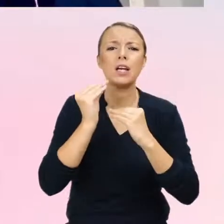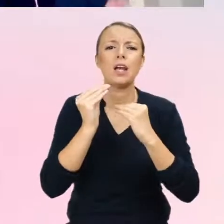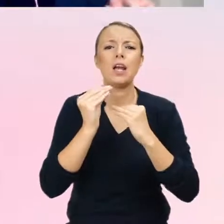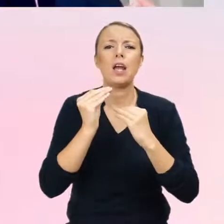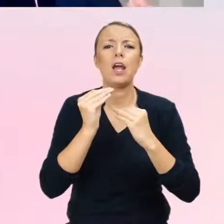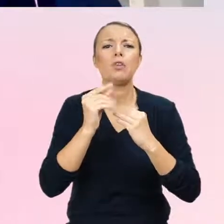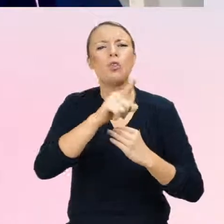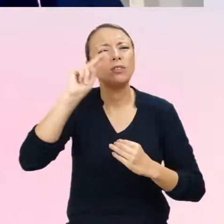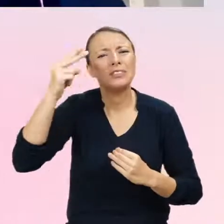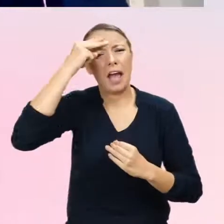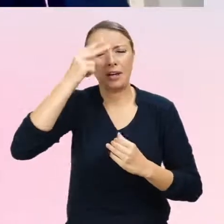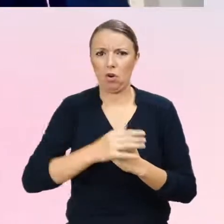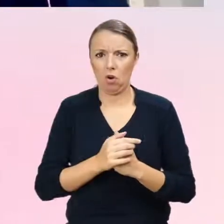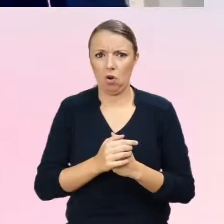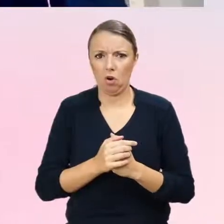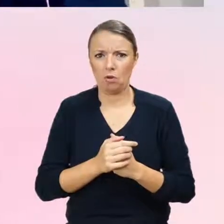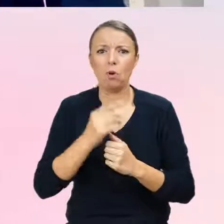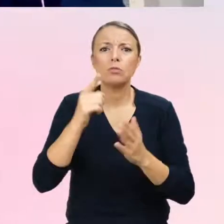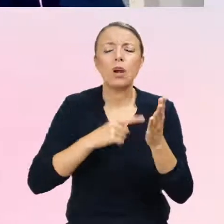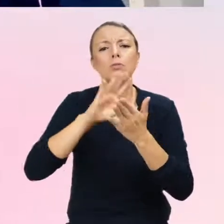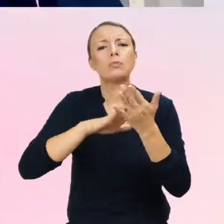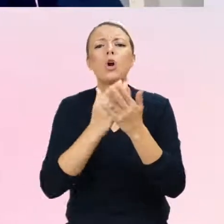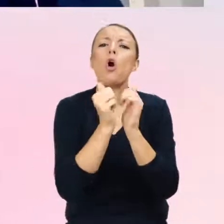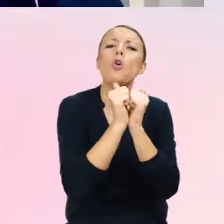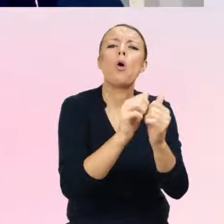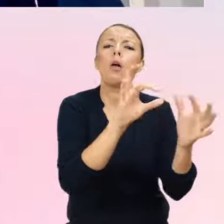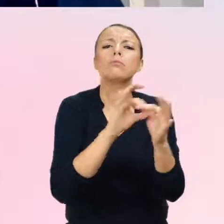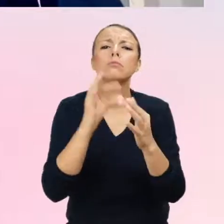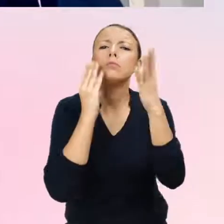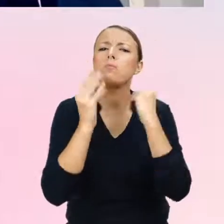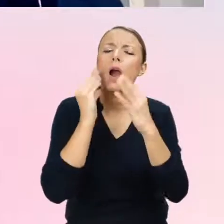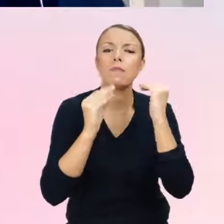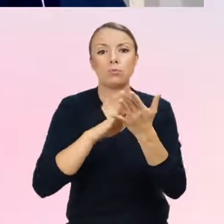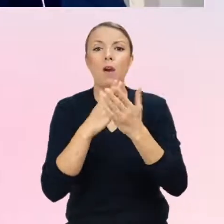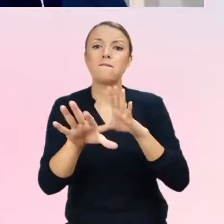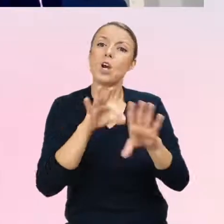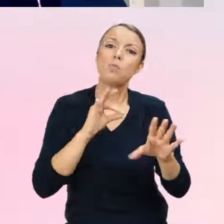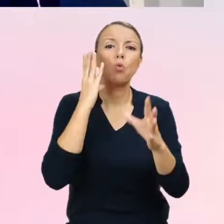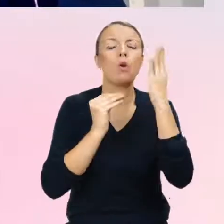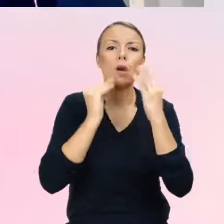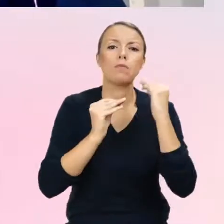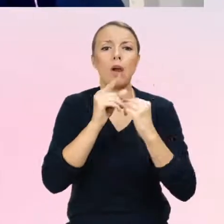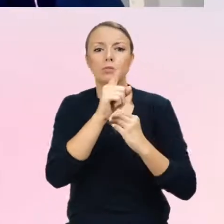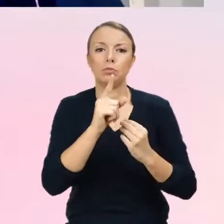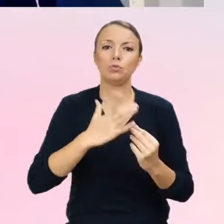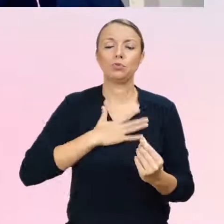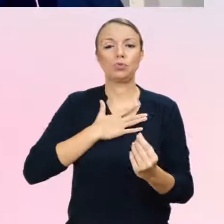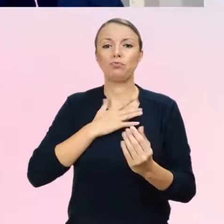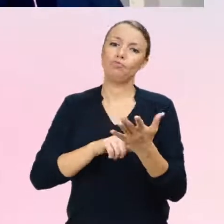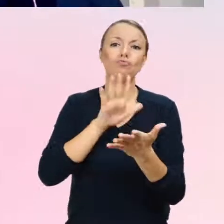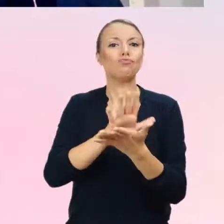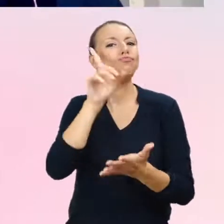stereotypowe przypisywanie ról związanych z zabawami czy wyborem zabawek, to nie jest